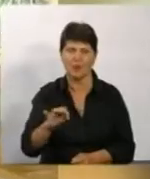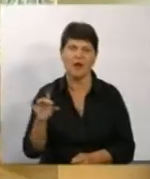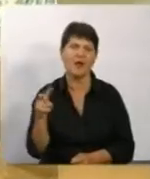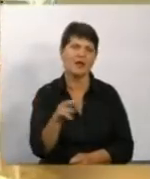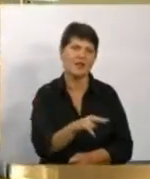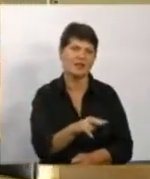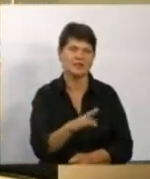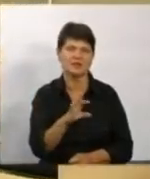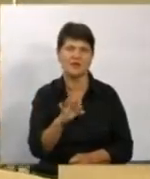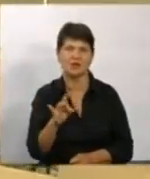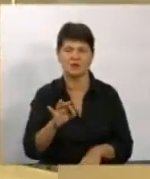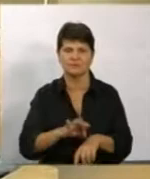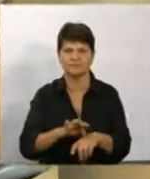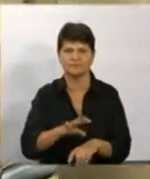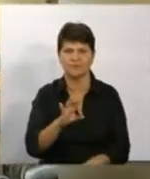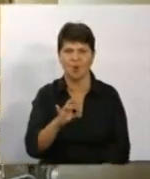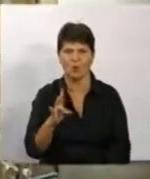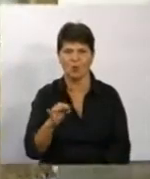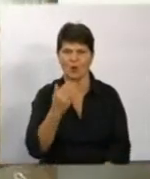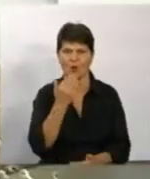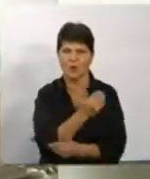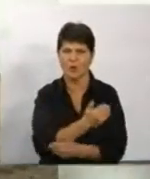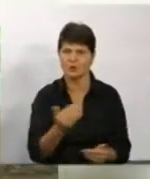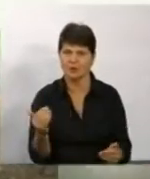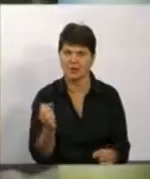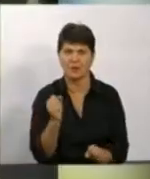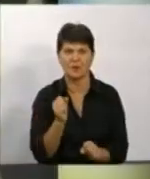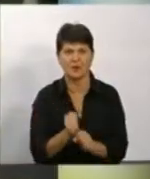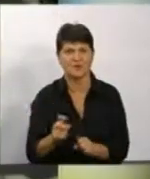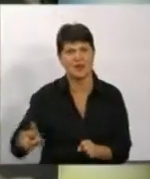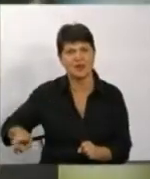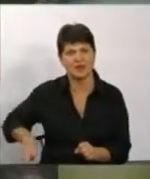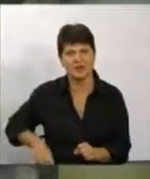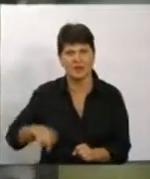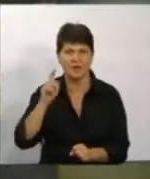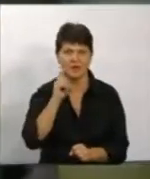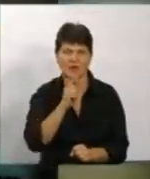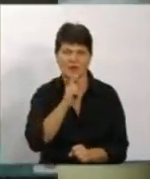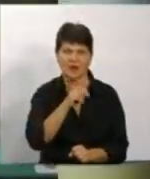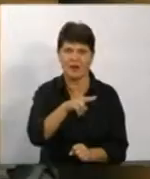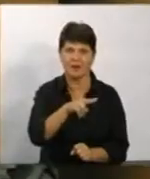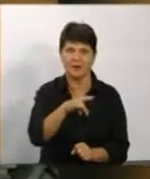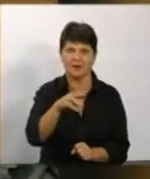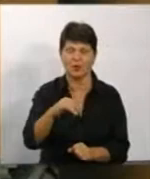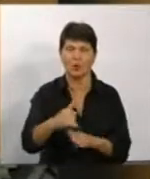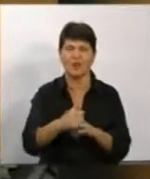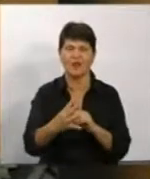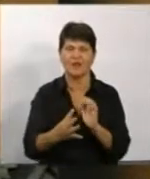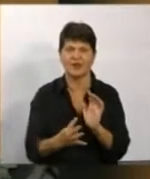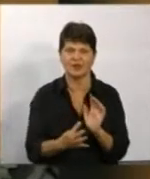діагностували онкозахворювання. До останнього вона працювала директором Вінницького профтехучилища номер 19.